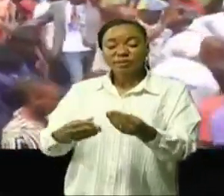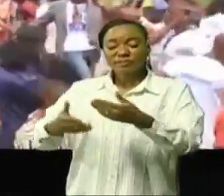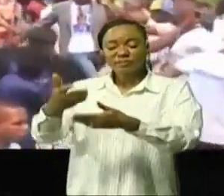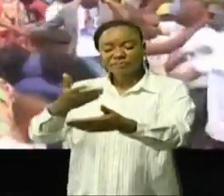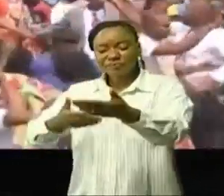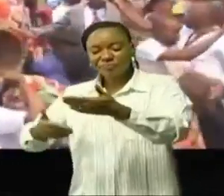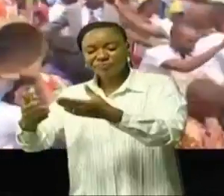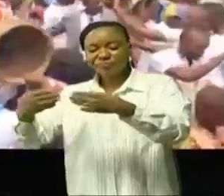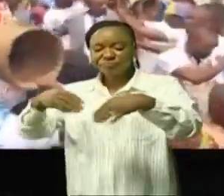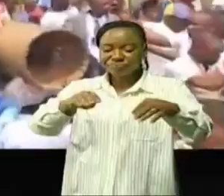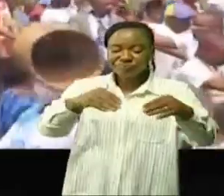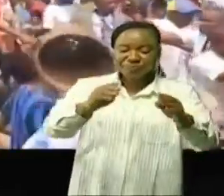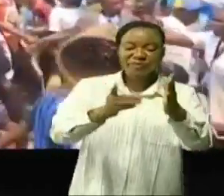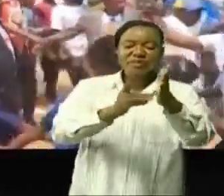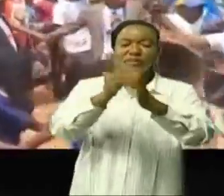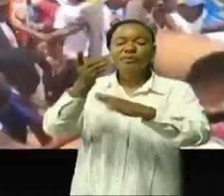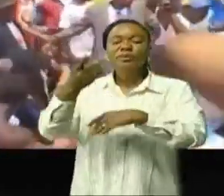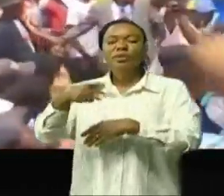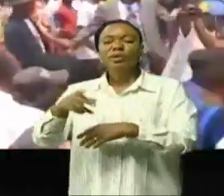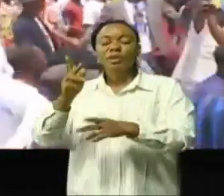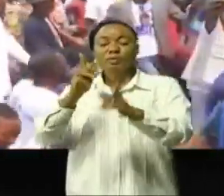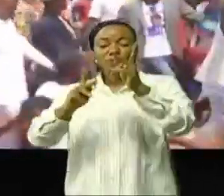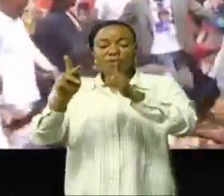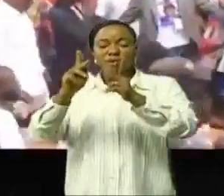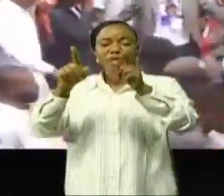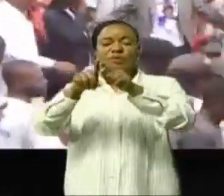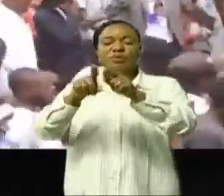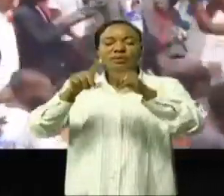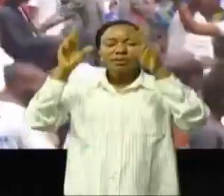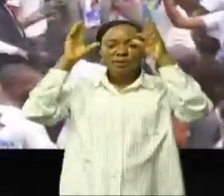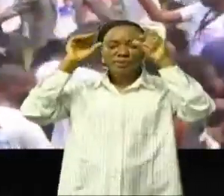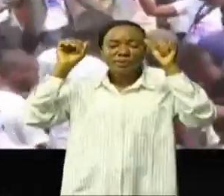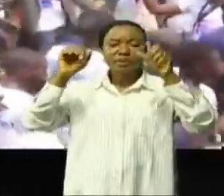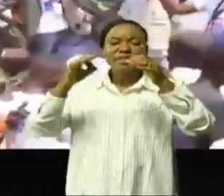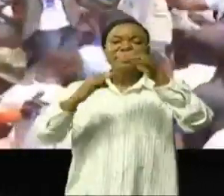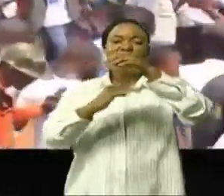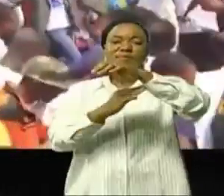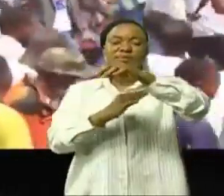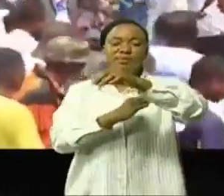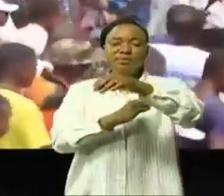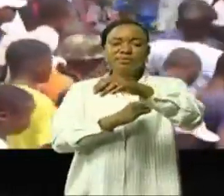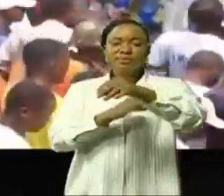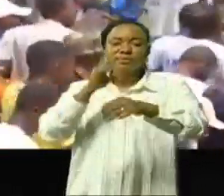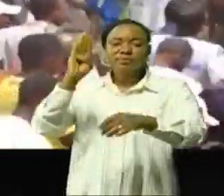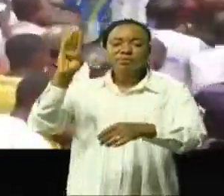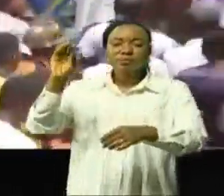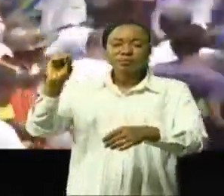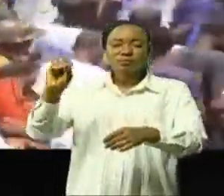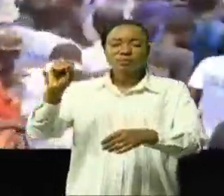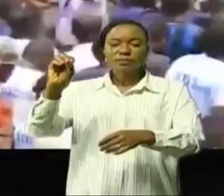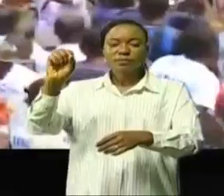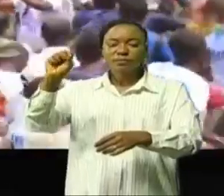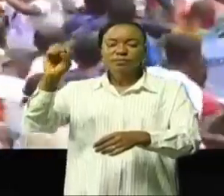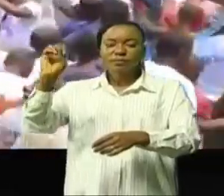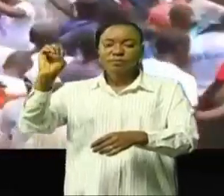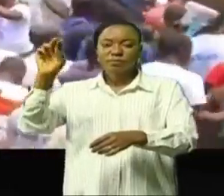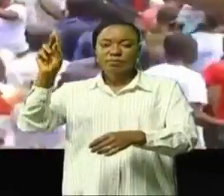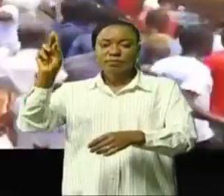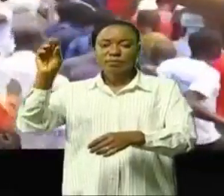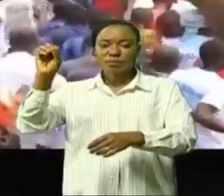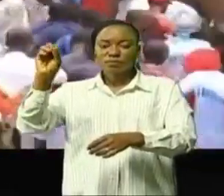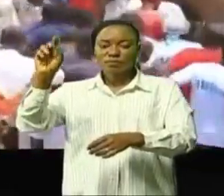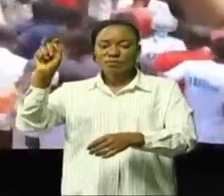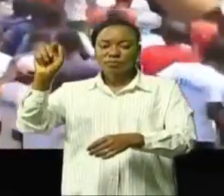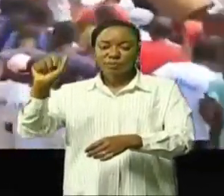commerciales et le développement de la population le président de la fondation Bossekota a offert à cette population la possibilité